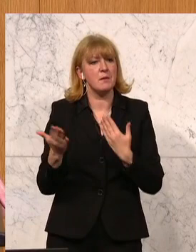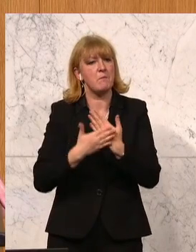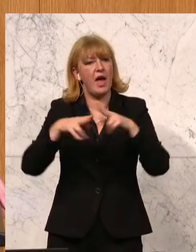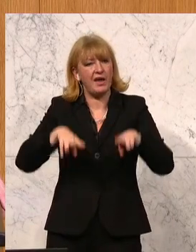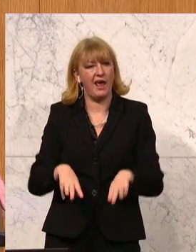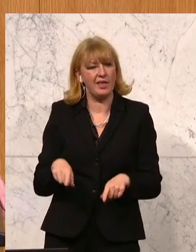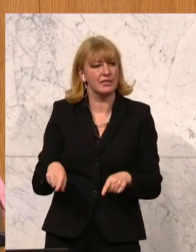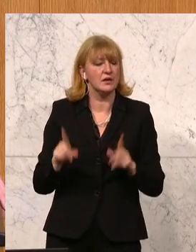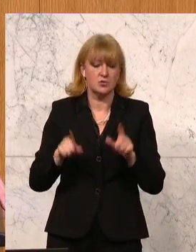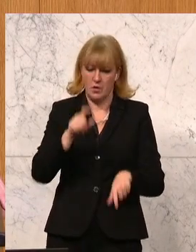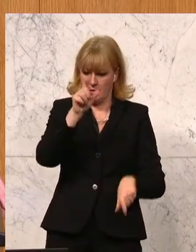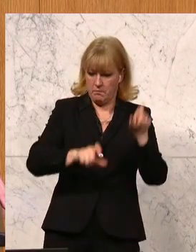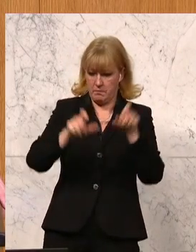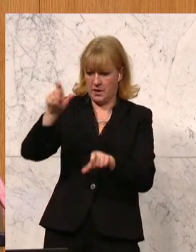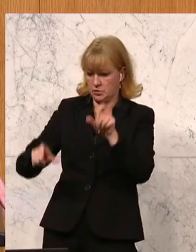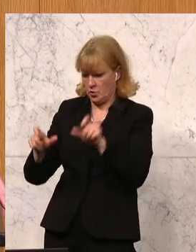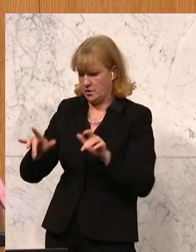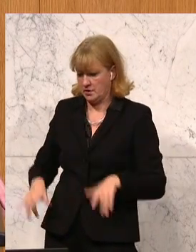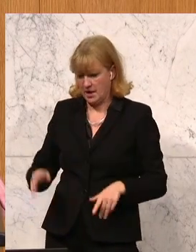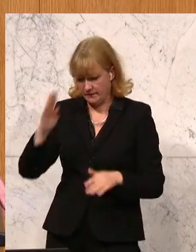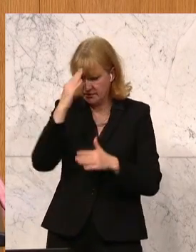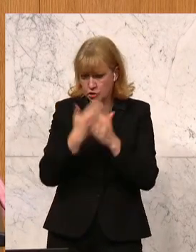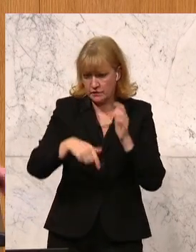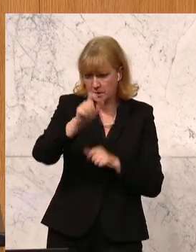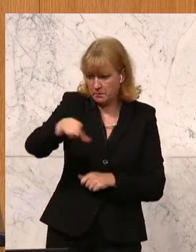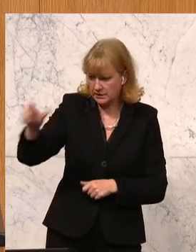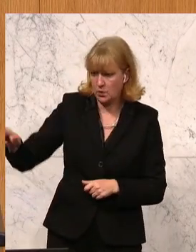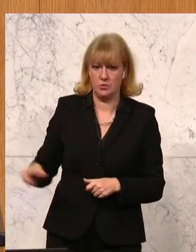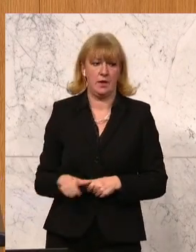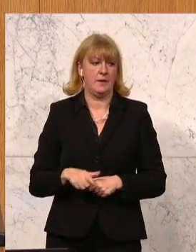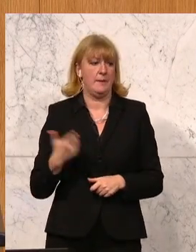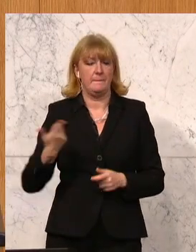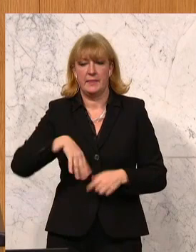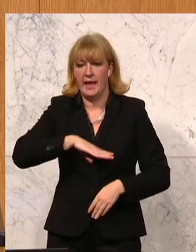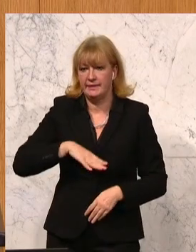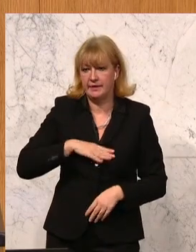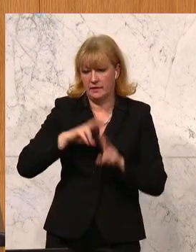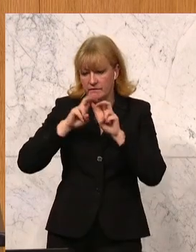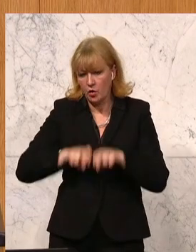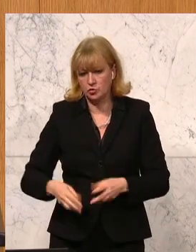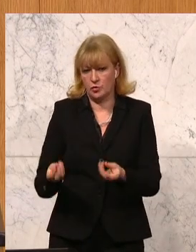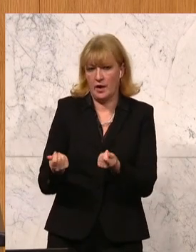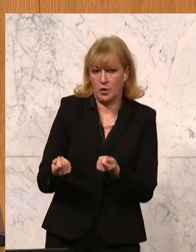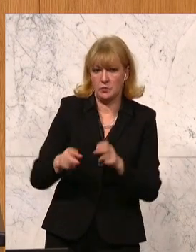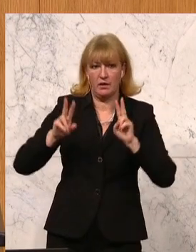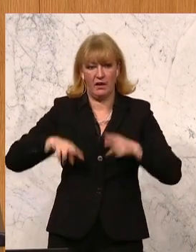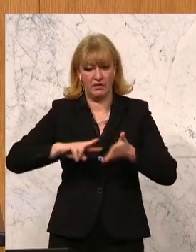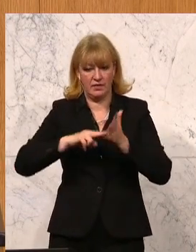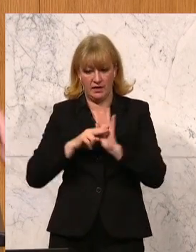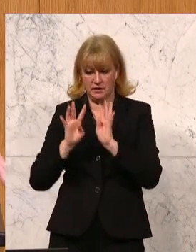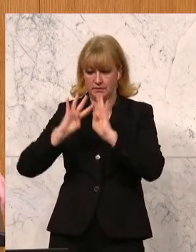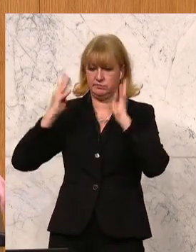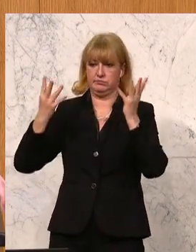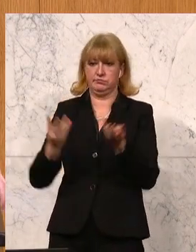Personenkreisen steht, aus wissenschaftlichen Personen, die sich aus der Ethik, aus der Forschung, Ökonomie, Recht und Technik ergeben,